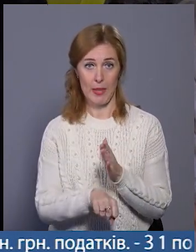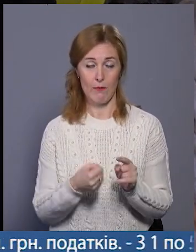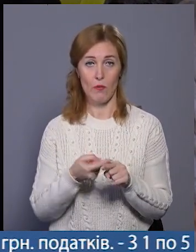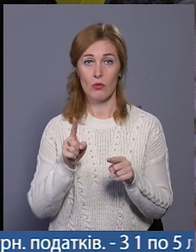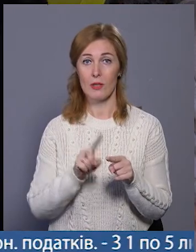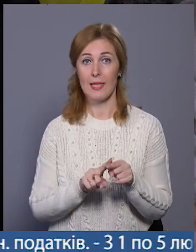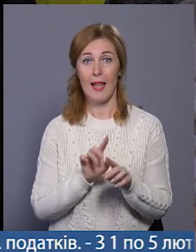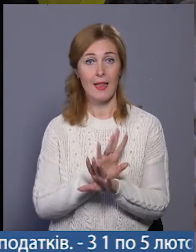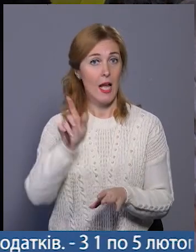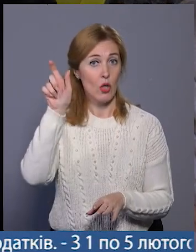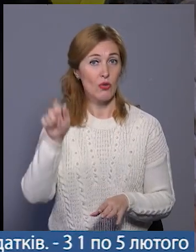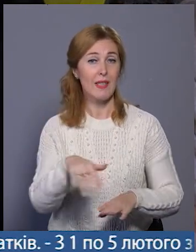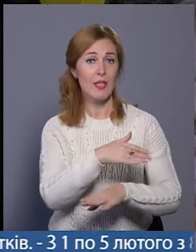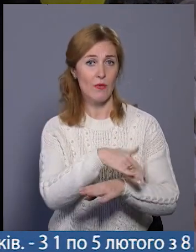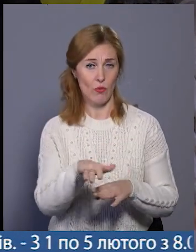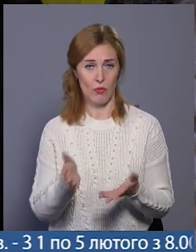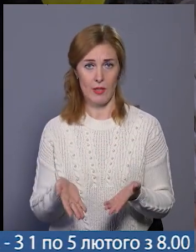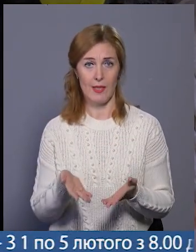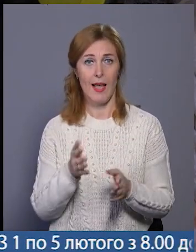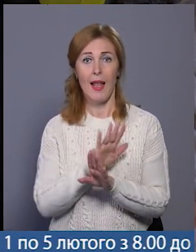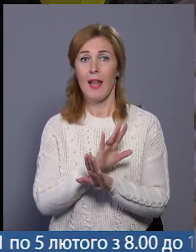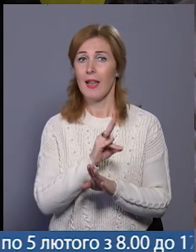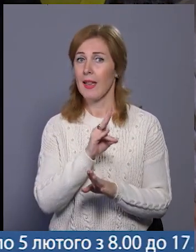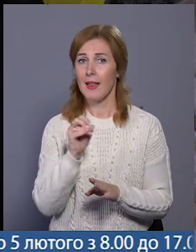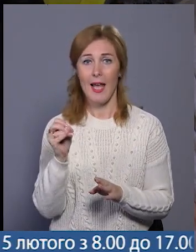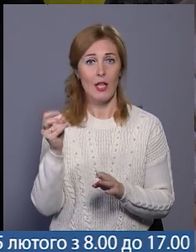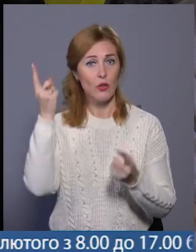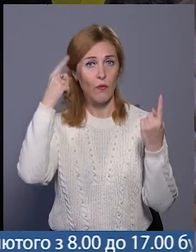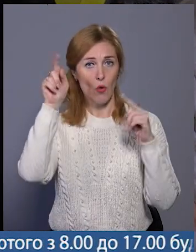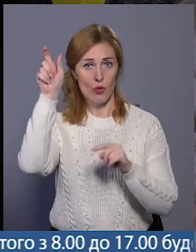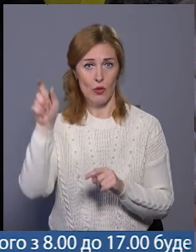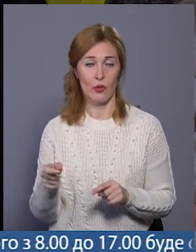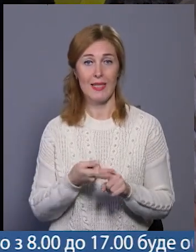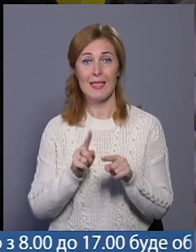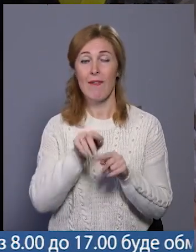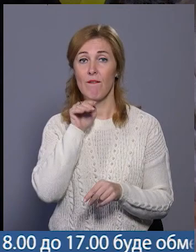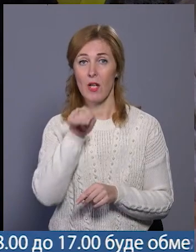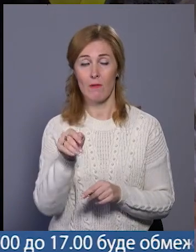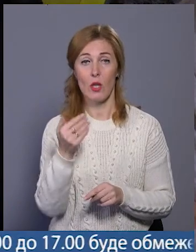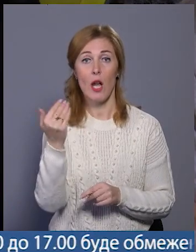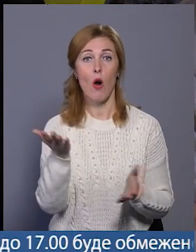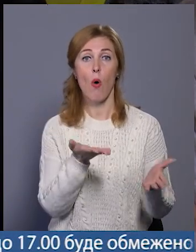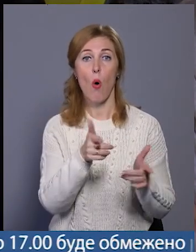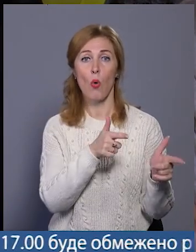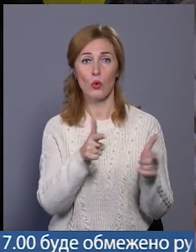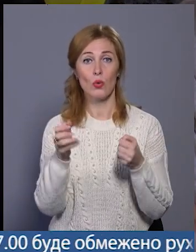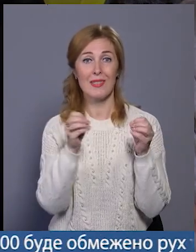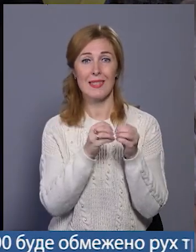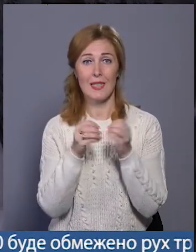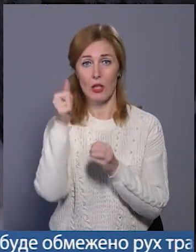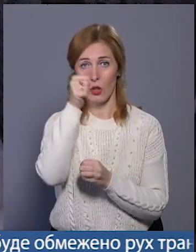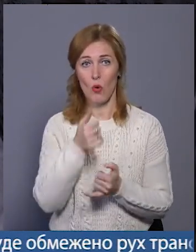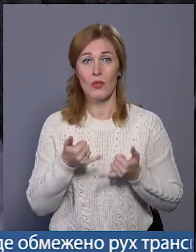не людина з вулиці, а тим більше це не творча людина, не музикант. Це фахівець, якого готують десятки років для того, щоб